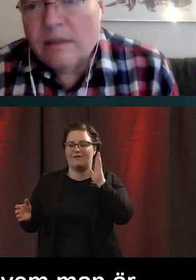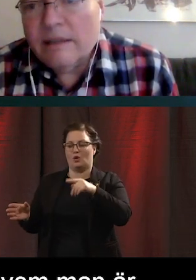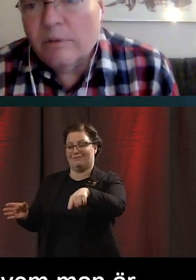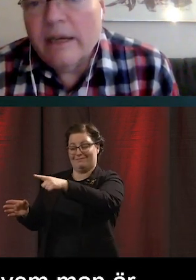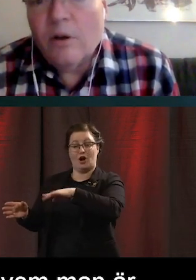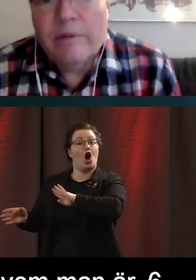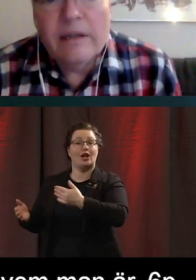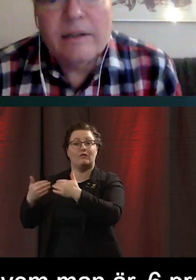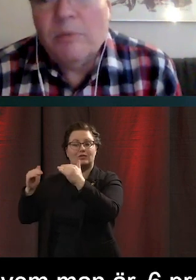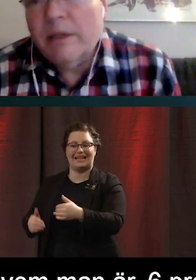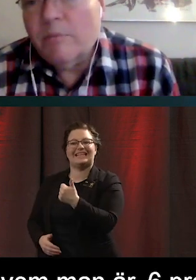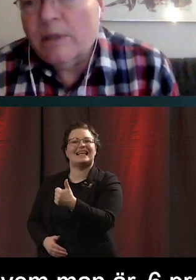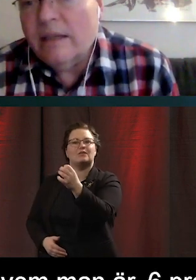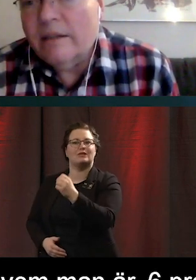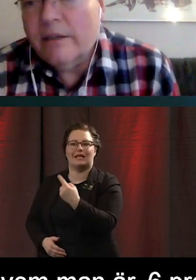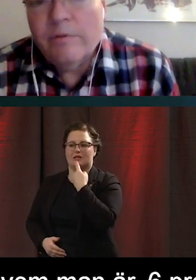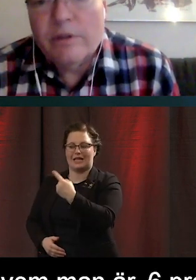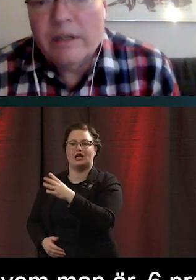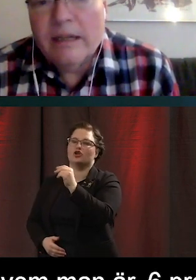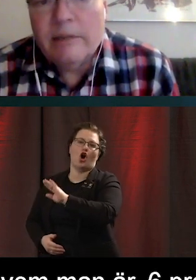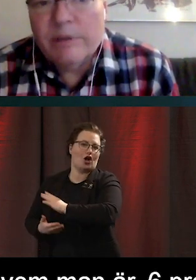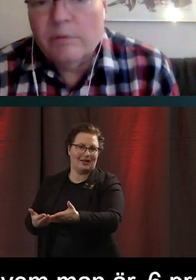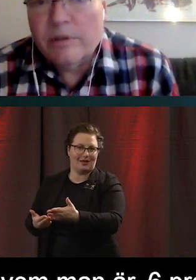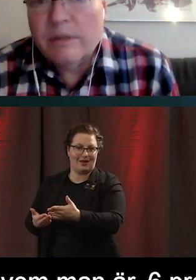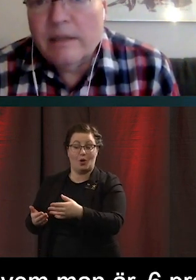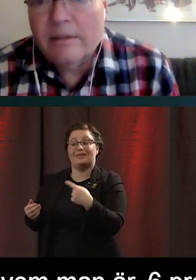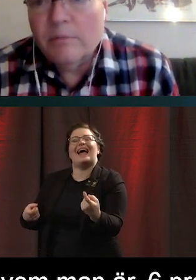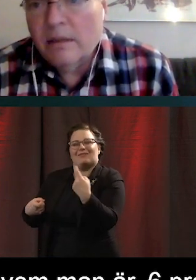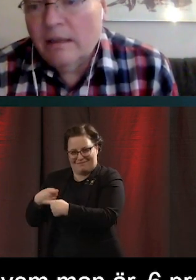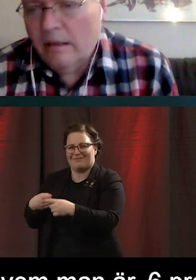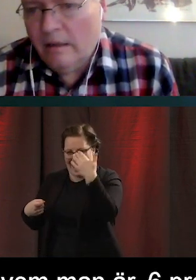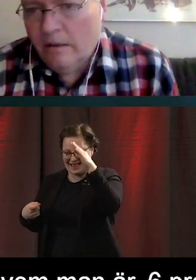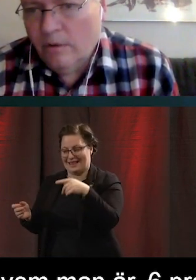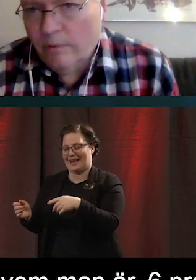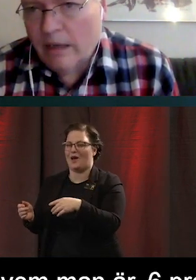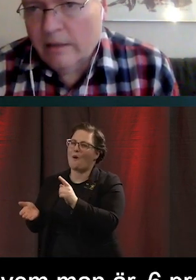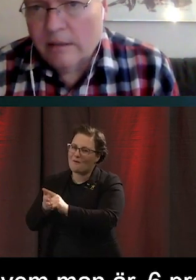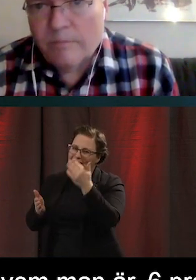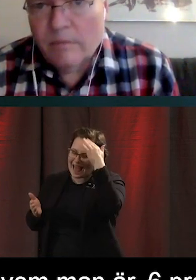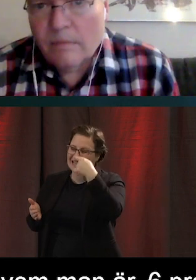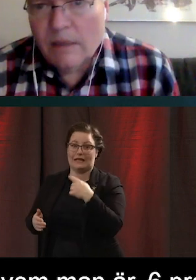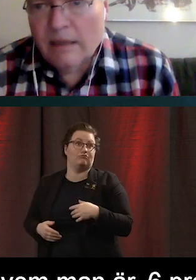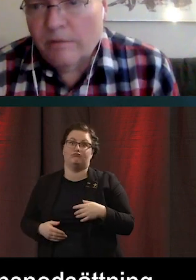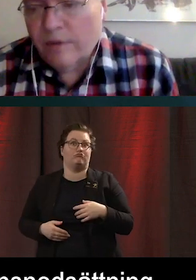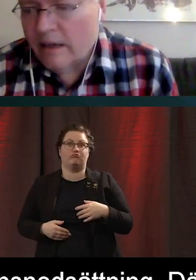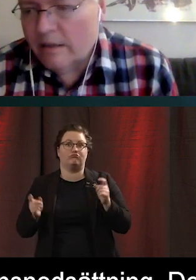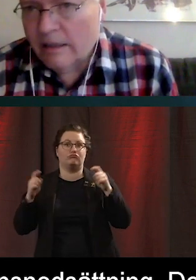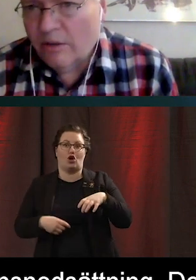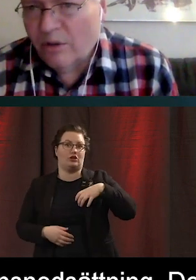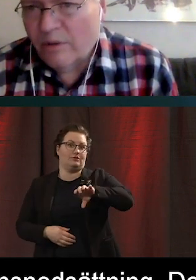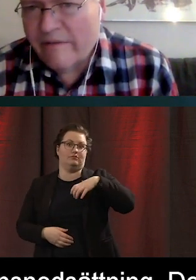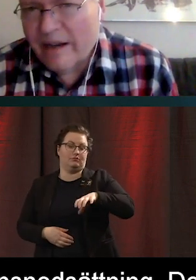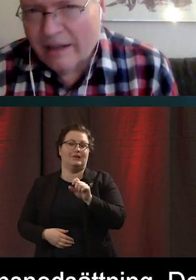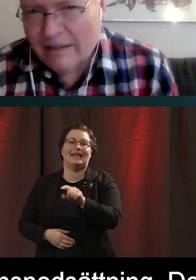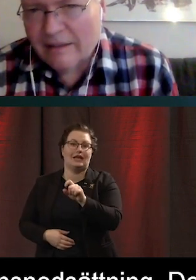funktionsnedsättning. Och där har vi den här kopplingen mot äldre. Det är i huvudsak äldre personer som säger att de kan inte identifiera sig